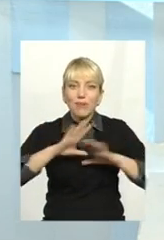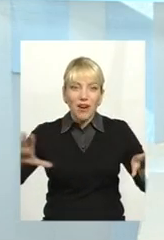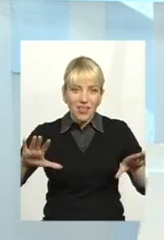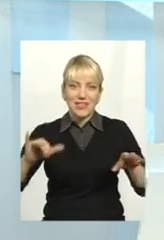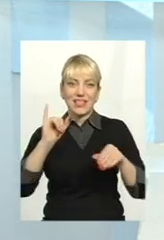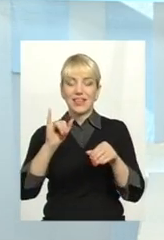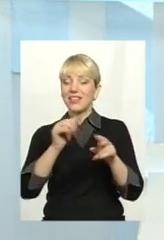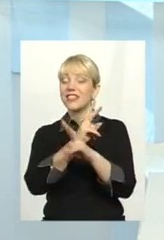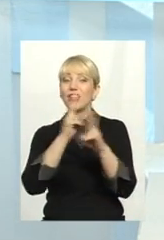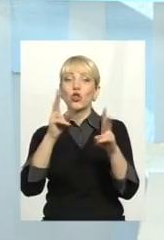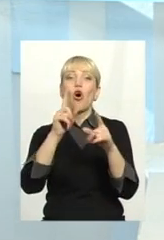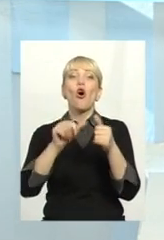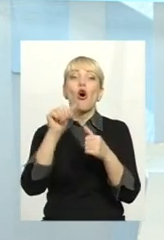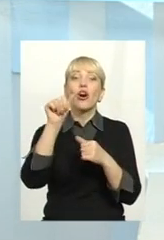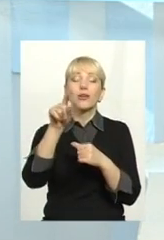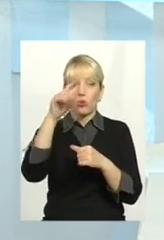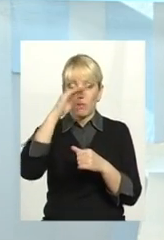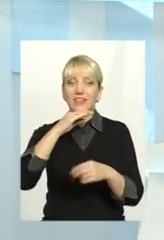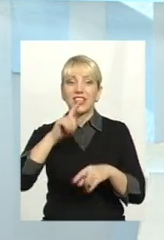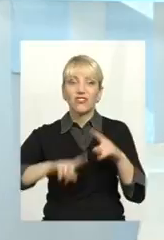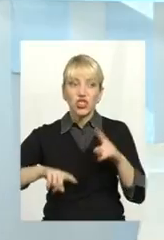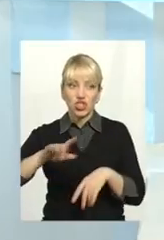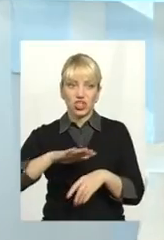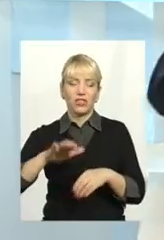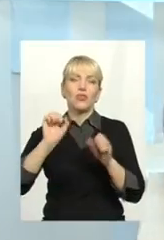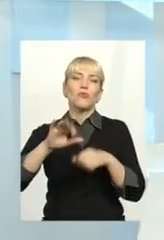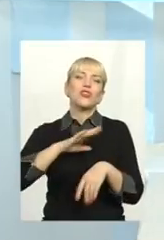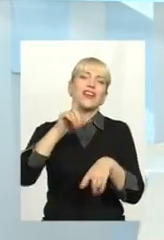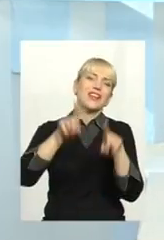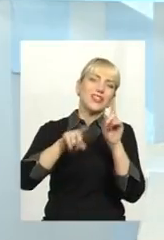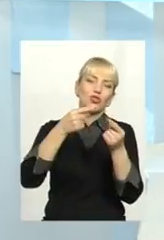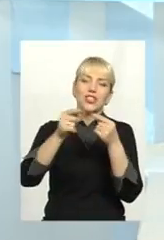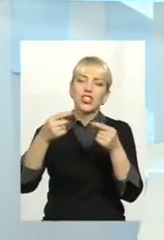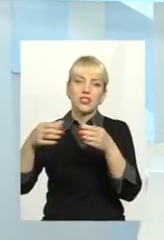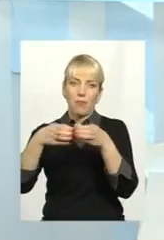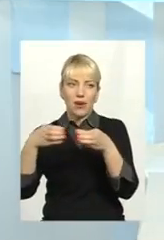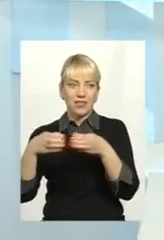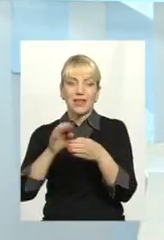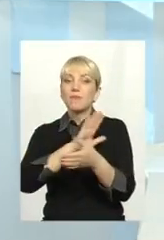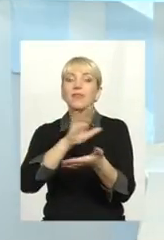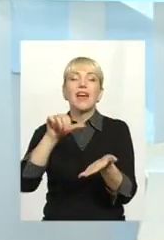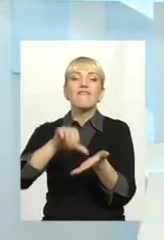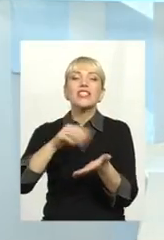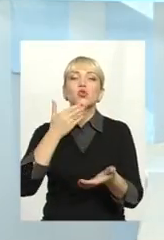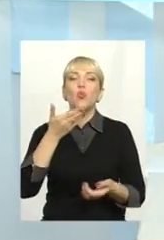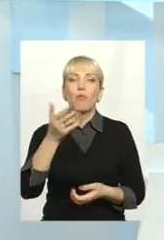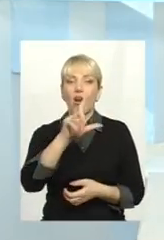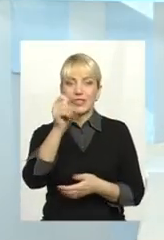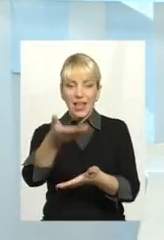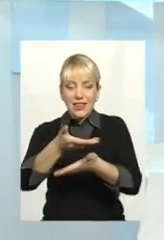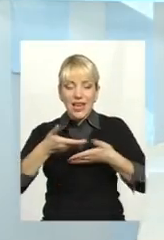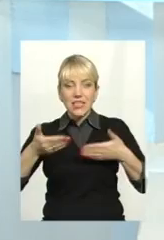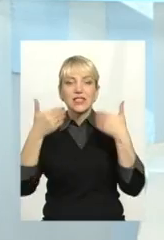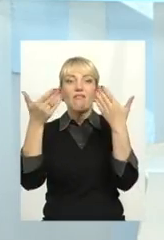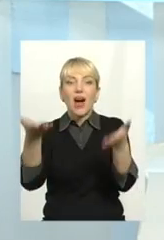суті справи ніхто, окрім тієї самої батьківщини, ну може інколи там інші партії, не виступають за нас з вами. І саме тому